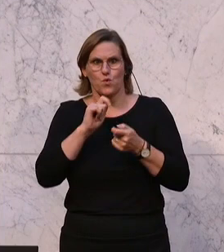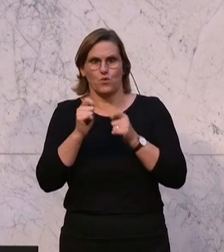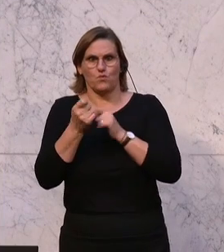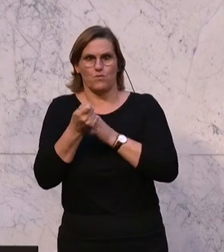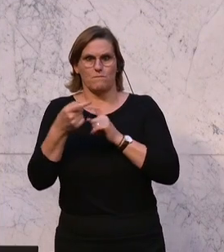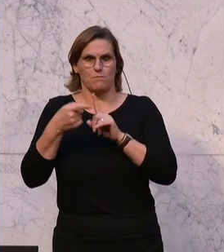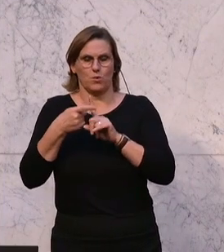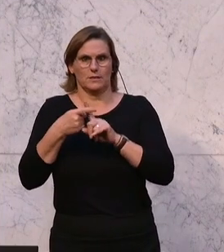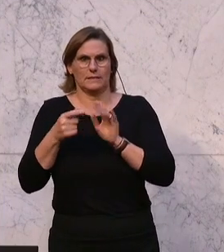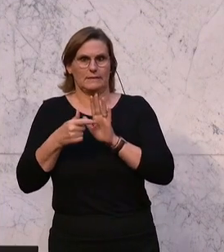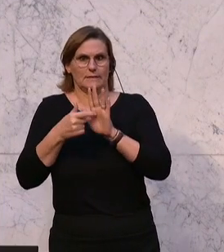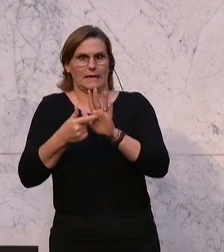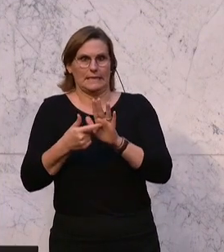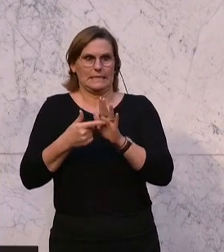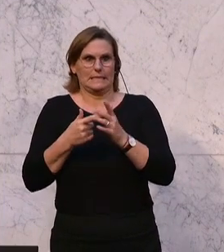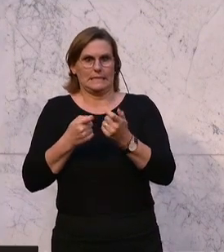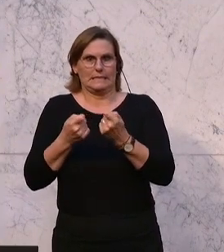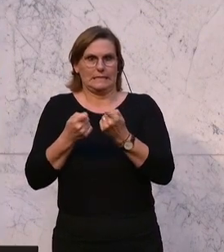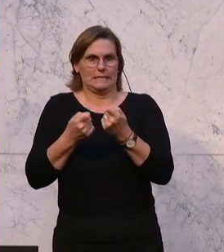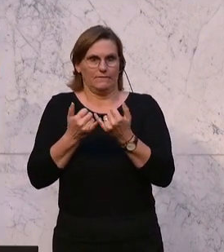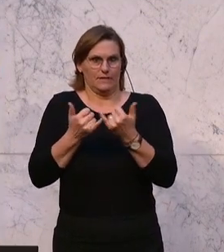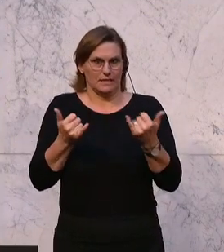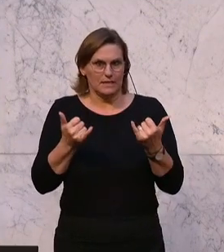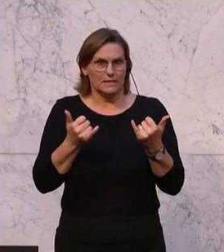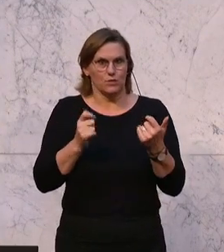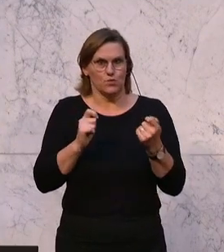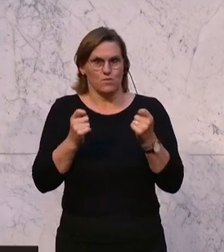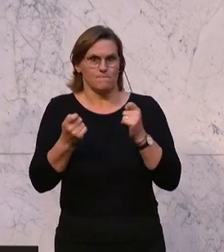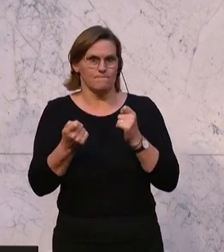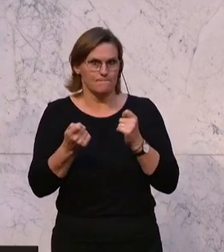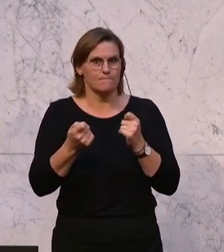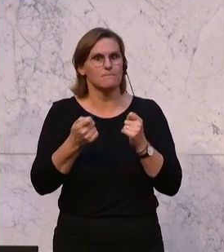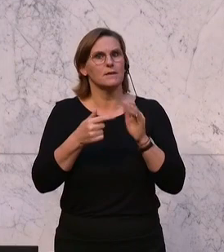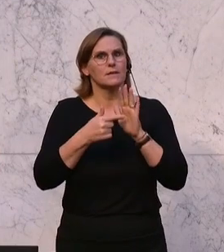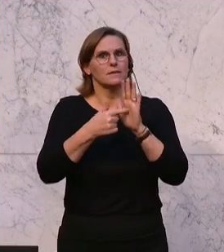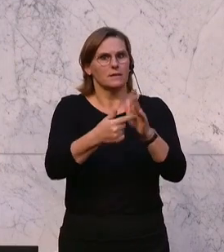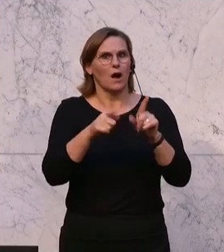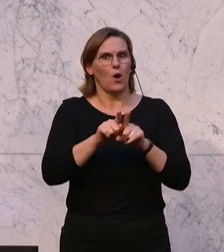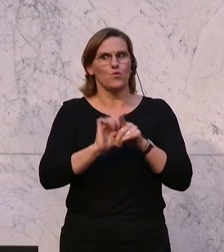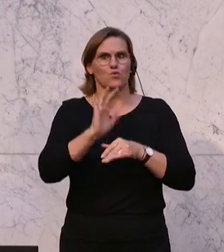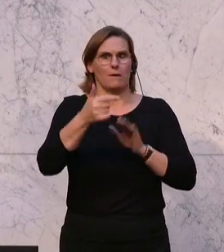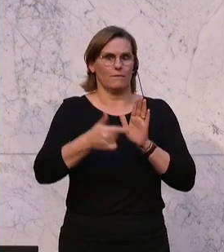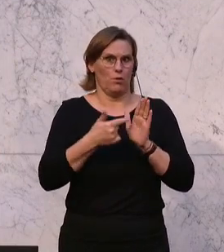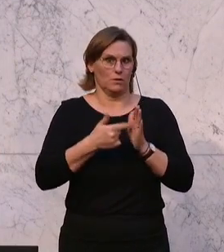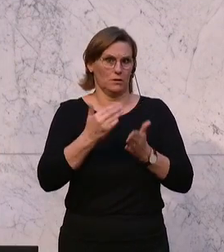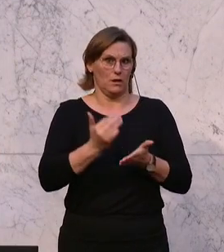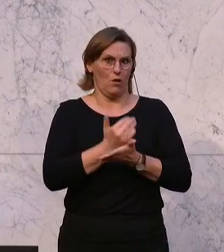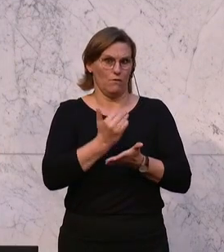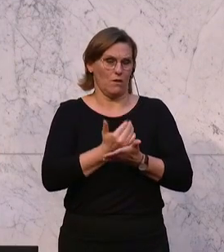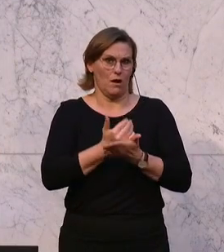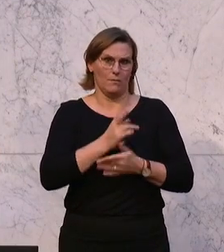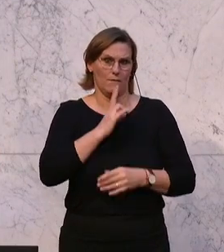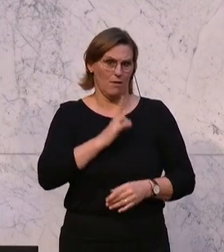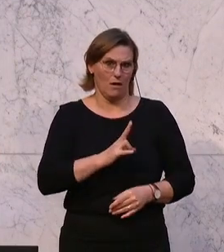dass mit der Republik in die positive Richtung weitergeht, dann zeigt das auch, dass Sie vollkommen überfordert mit Ihrer Aufgabe sind und dass es